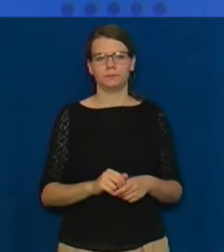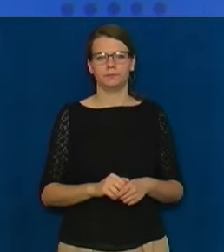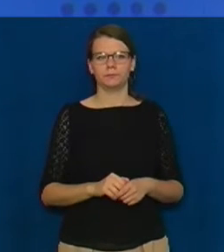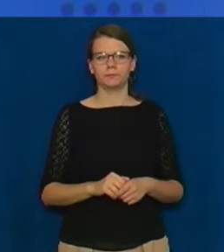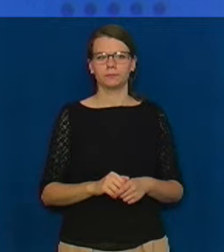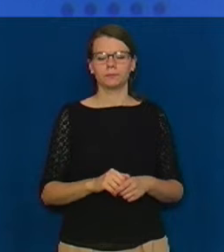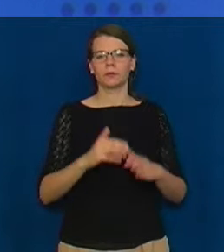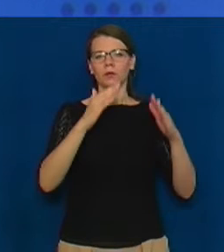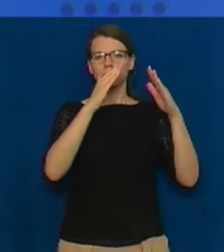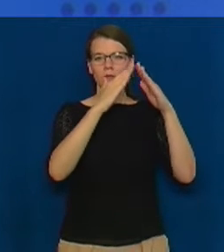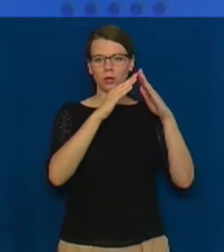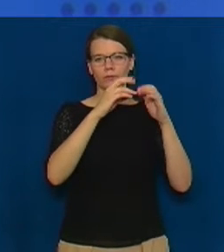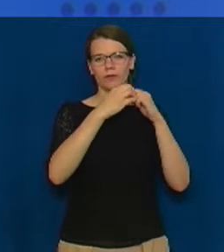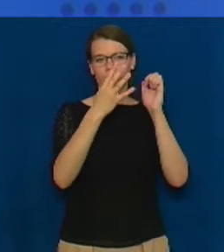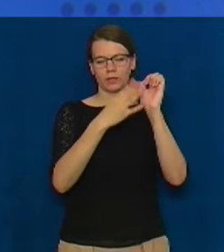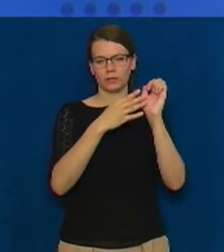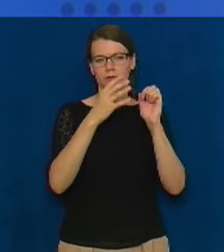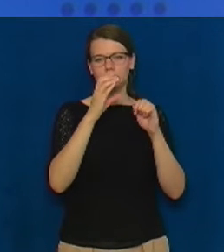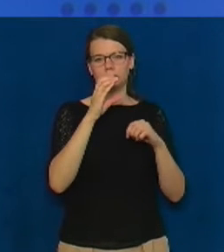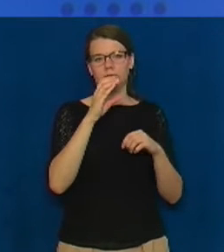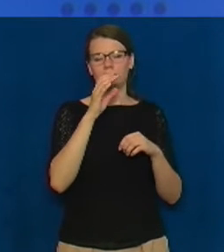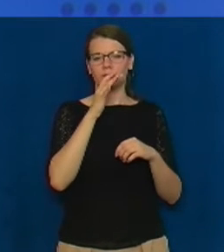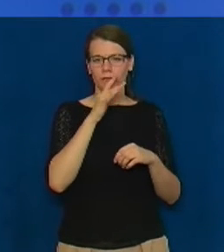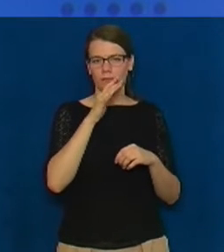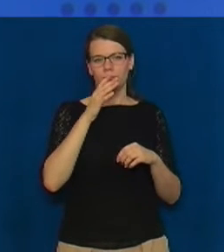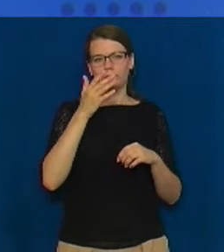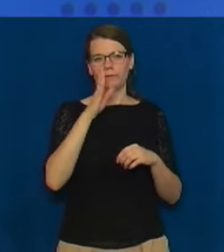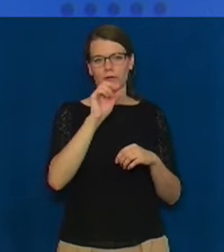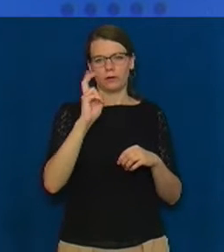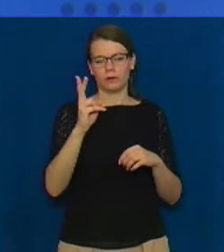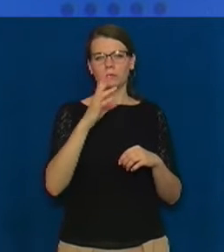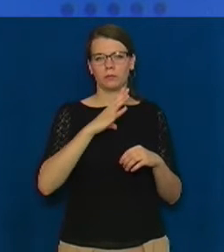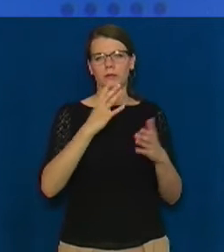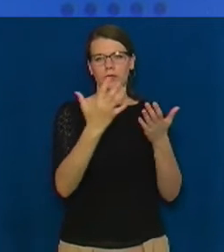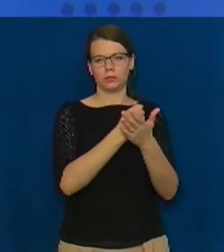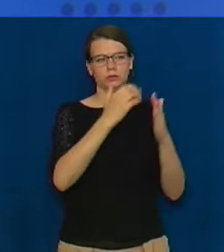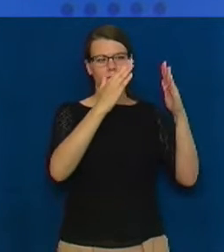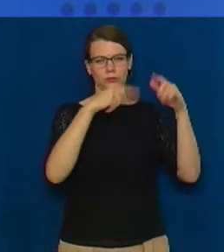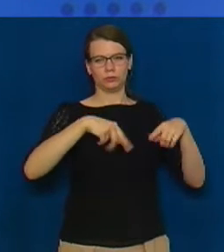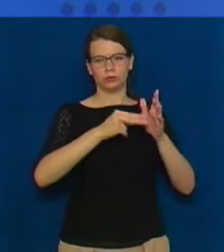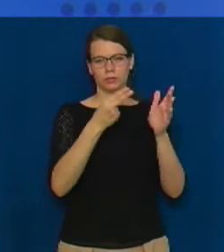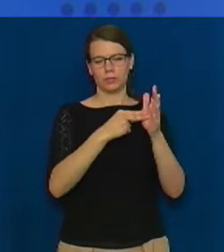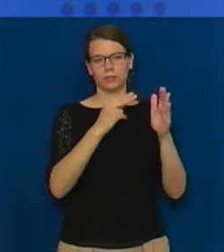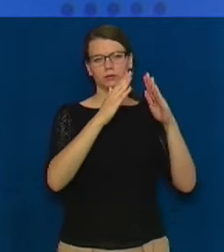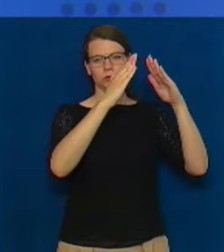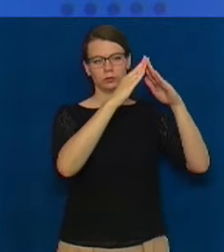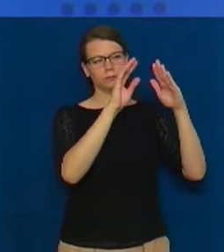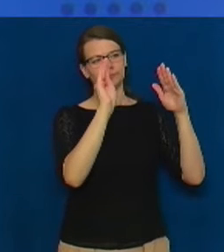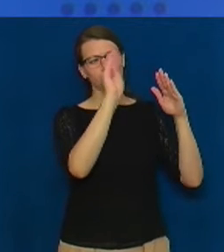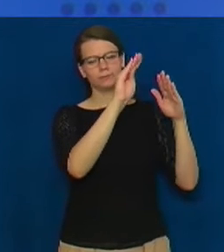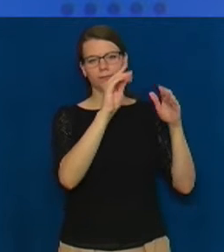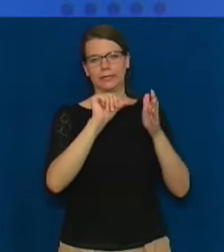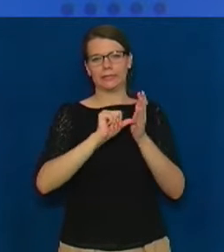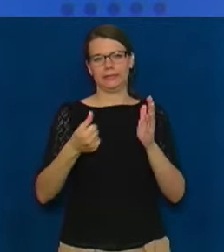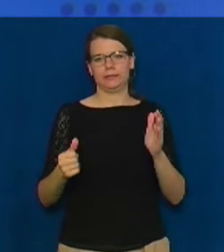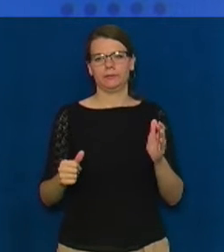Декоративне оздоблення 19-го століття знайшли мешканці будинку по вулиці Амброса, 86, що у Черкасах під шарами вапна на стінах